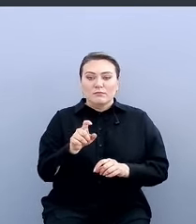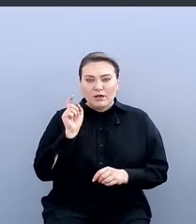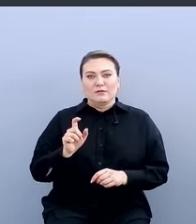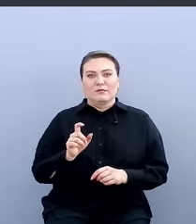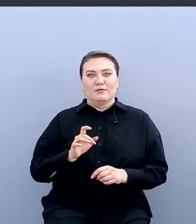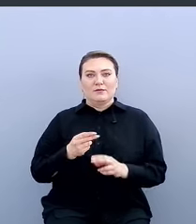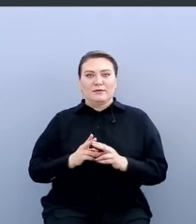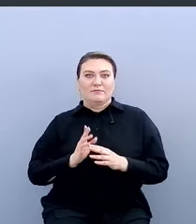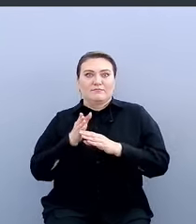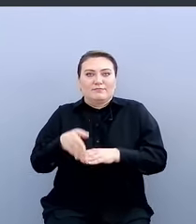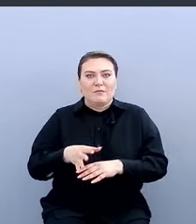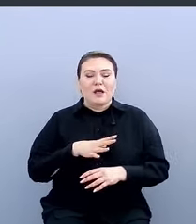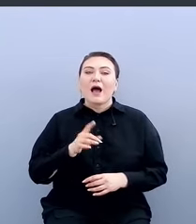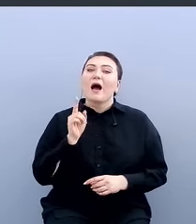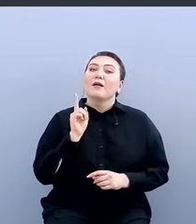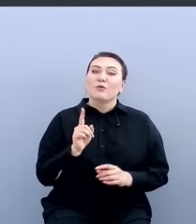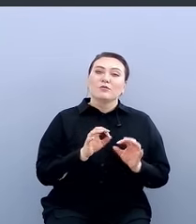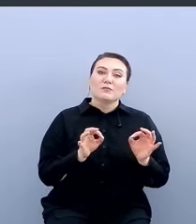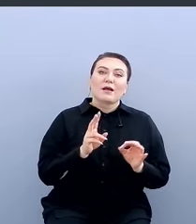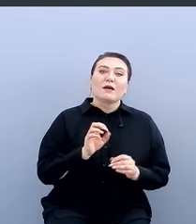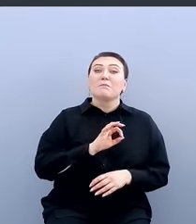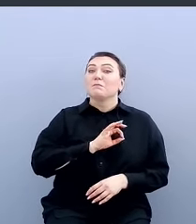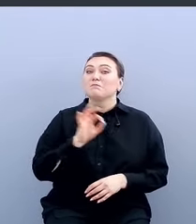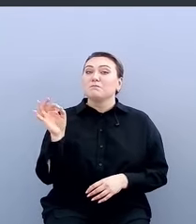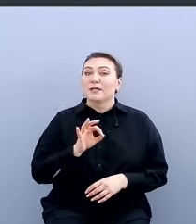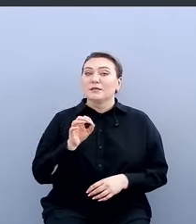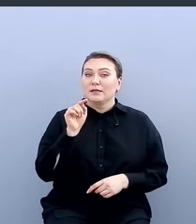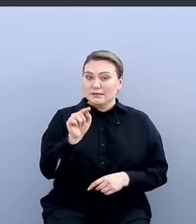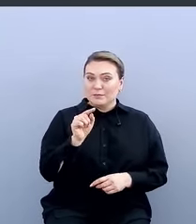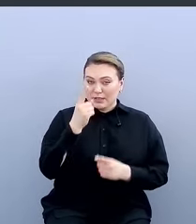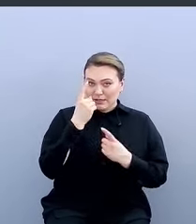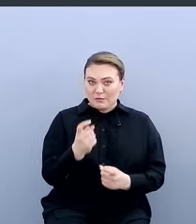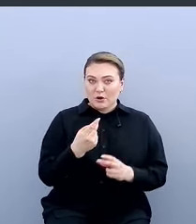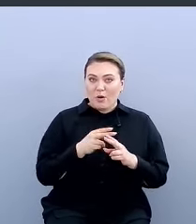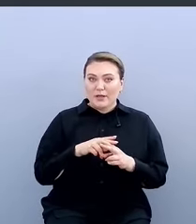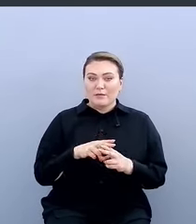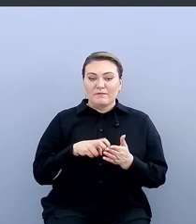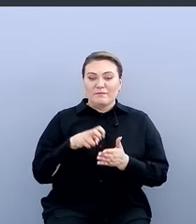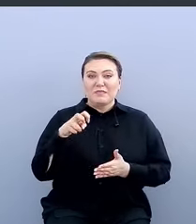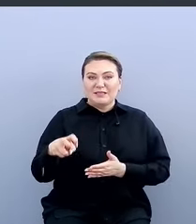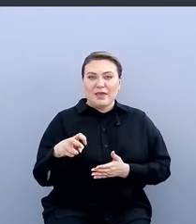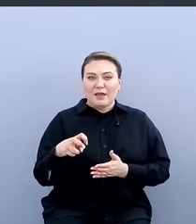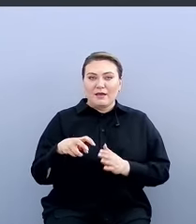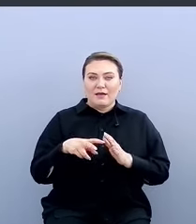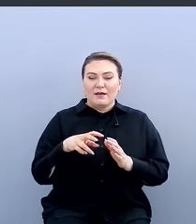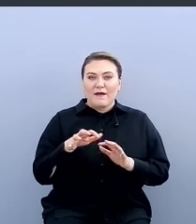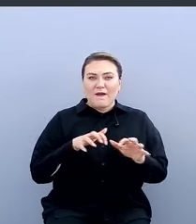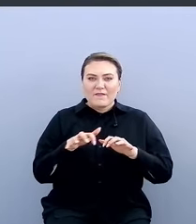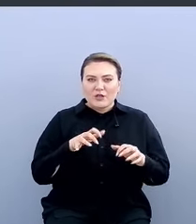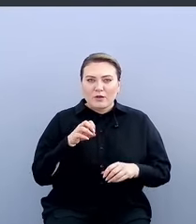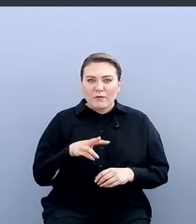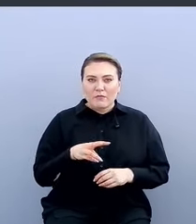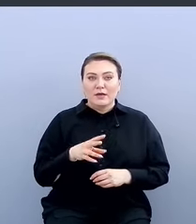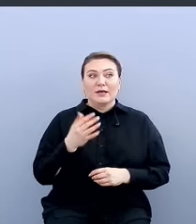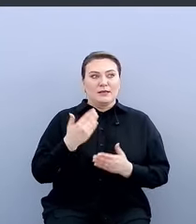учебный фишинг, а то, как быстро тебе сообщили об этом фишинговом письме, да, и в идеале еще должен идти на